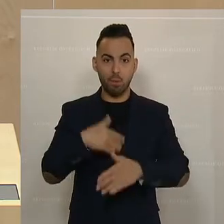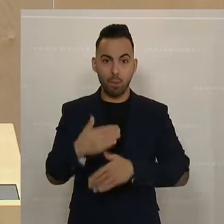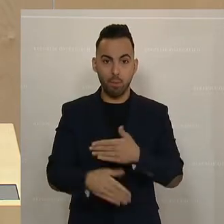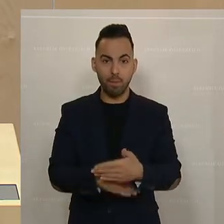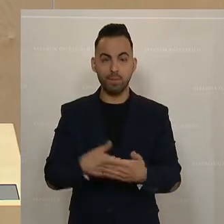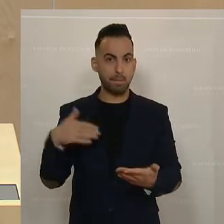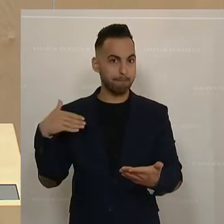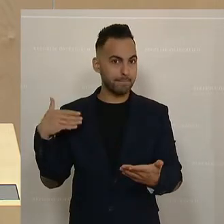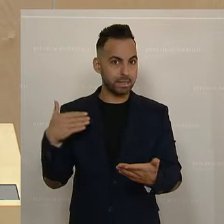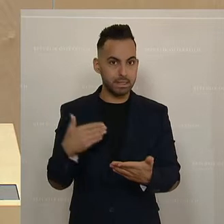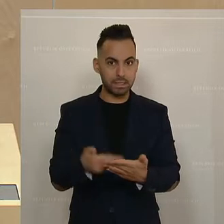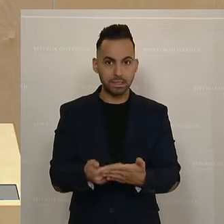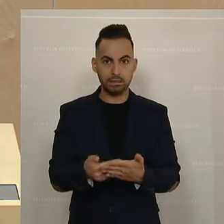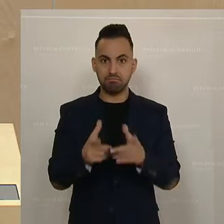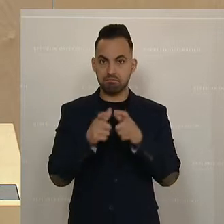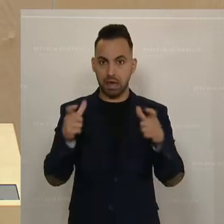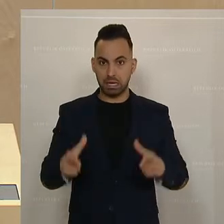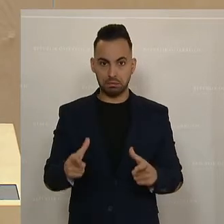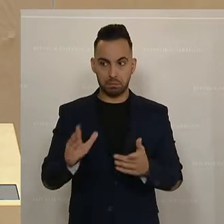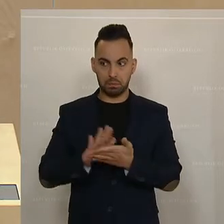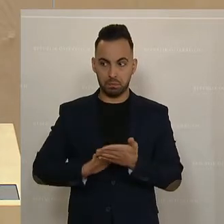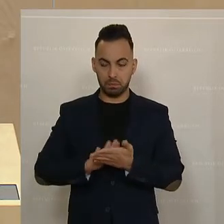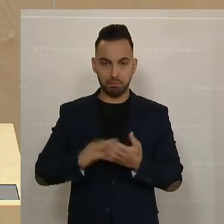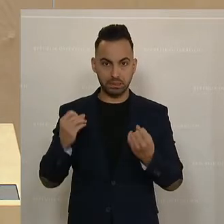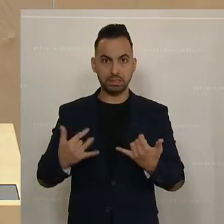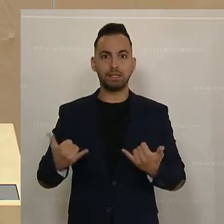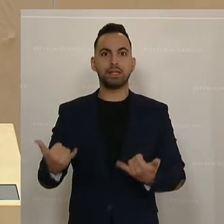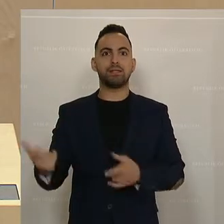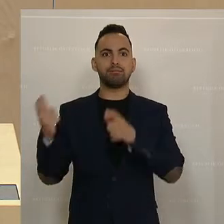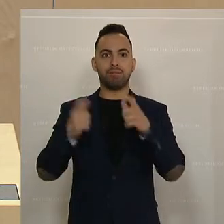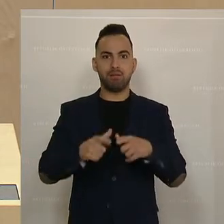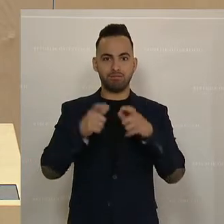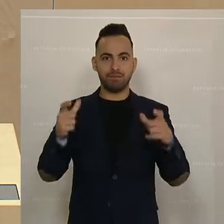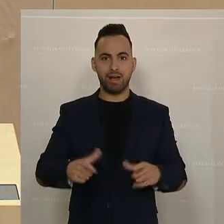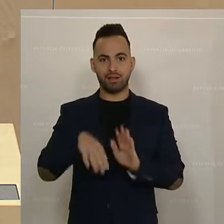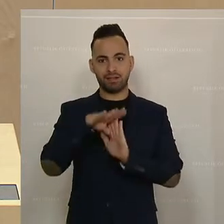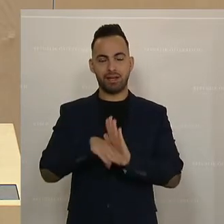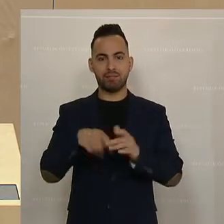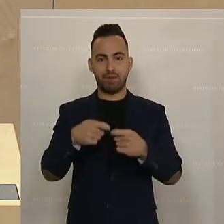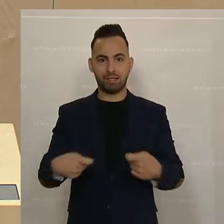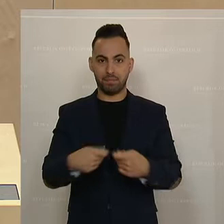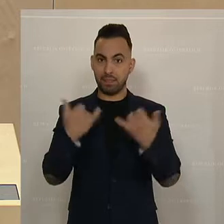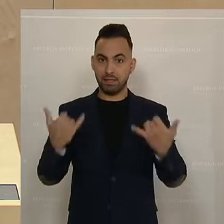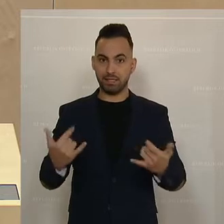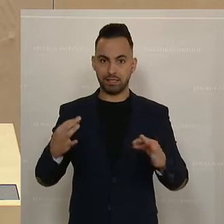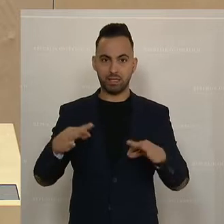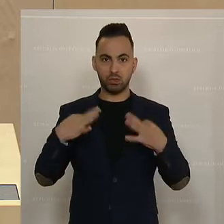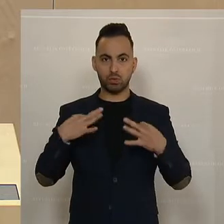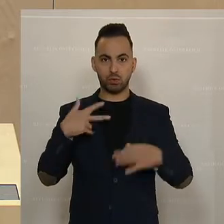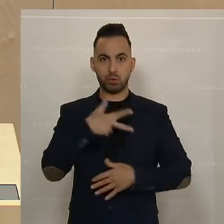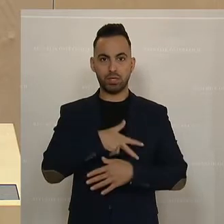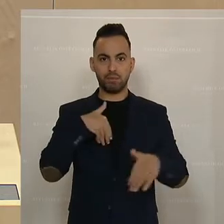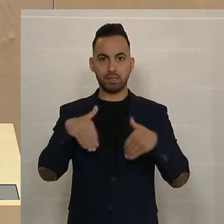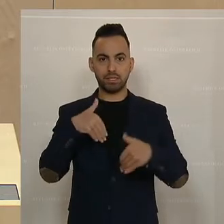bis zu diesem Paket, ist wenig passiert und ich bin sehr froh, dass wir jetzt mit Gesundheits und Sozialminister Johannes